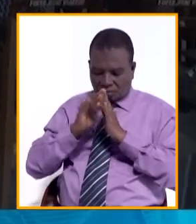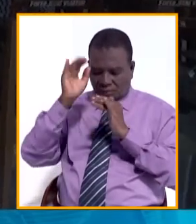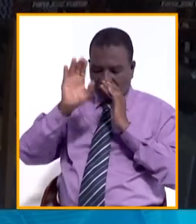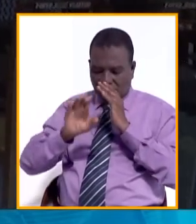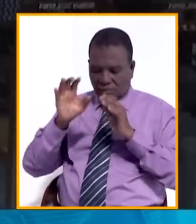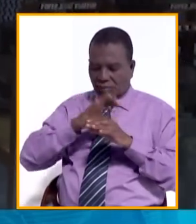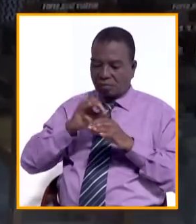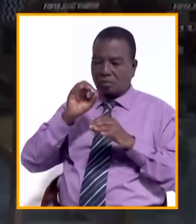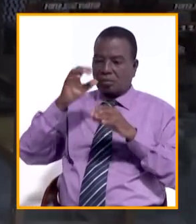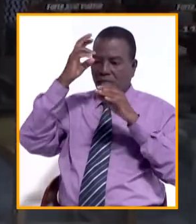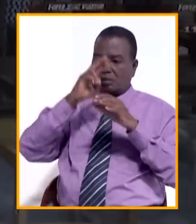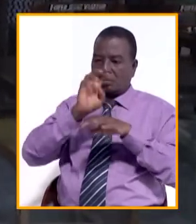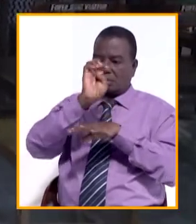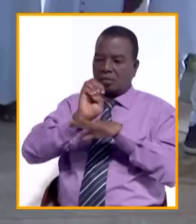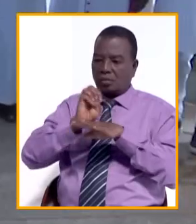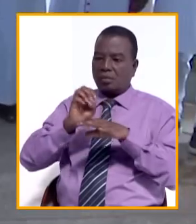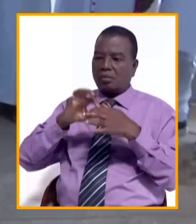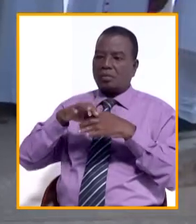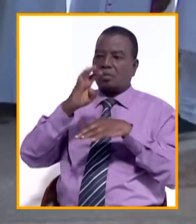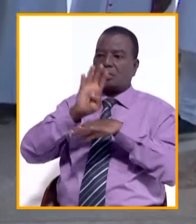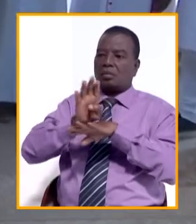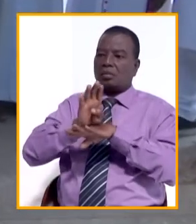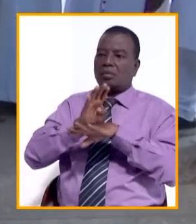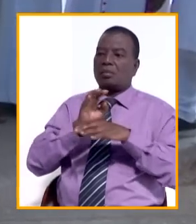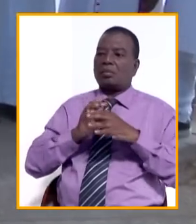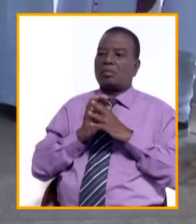à la cathédrale Sainte-Thérèse de Boaké.